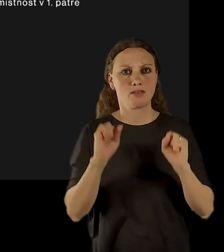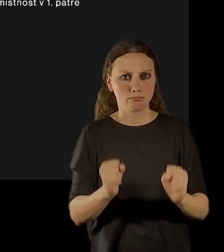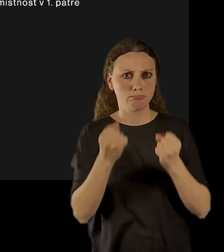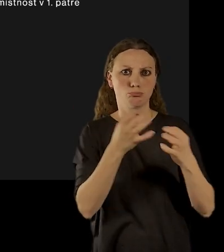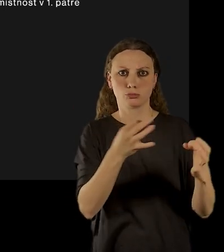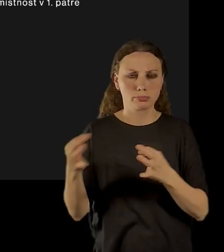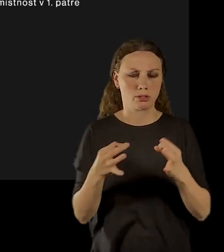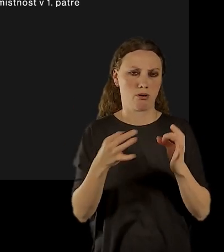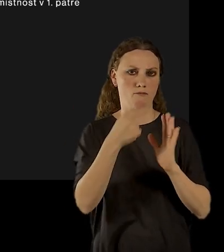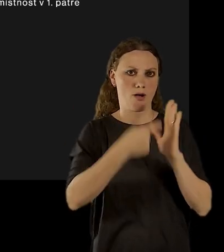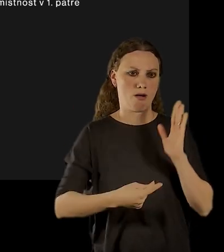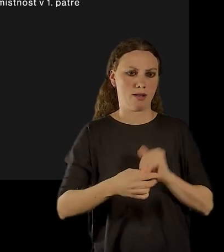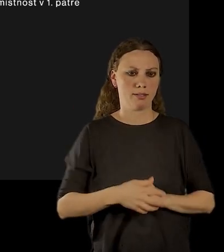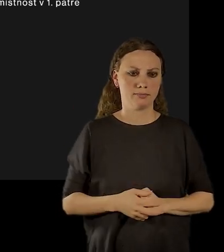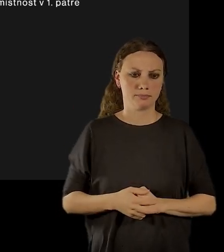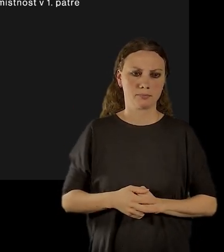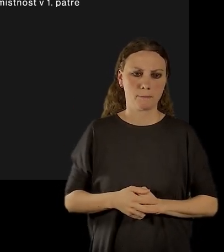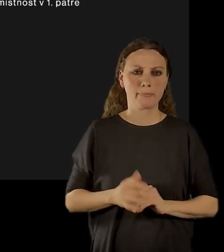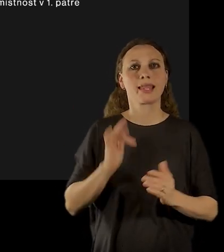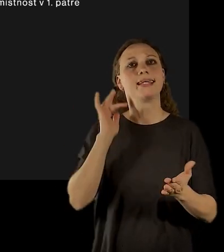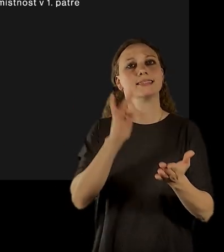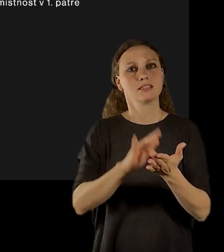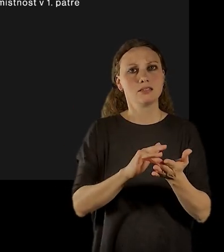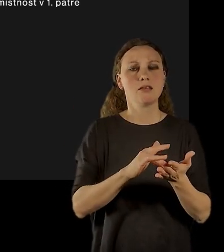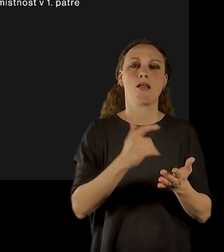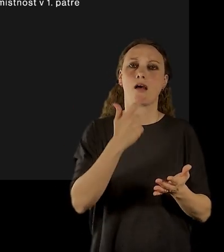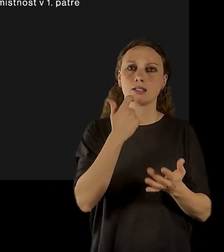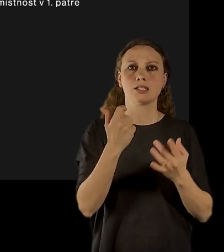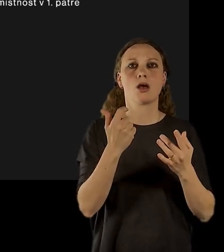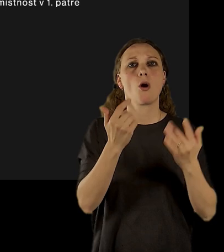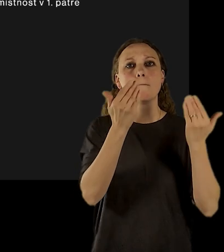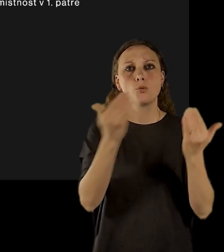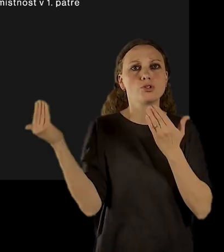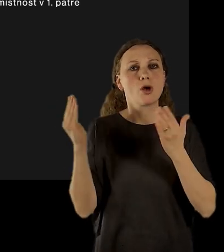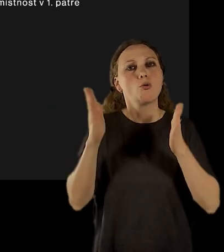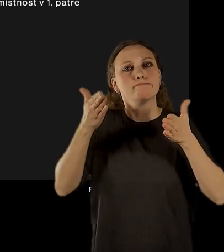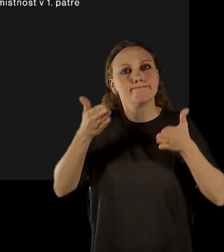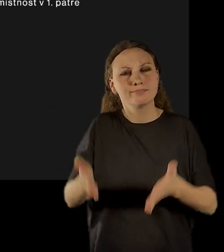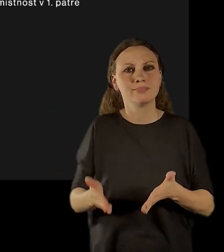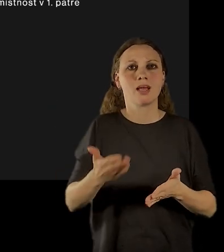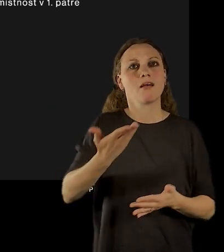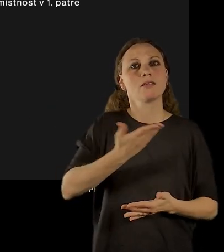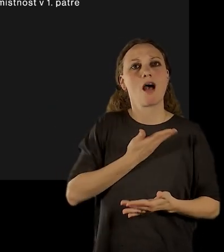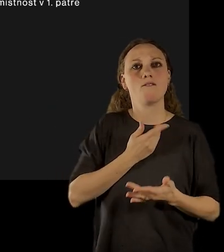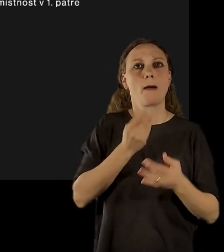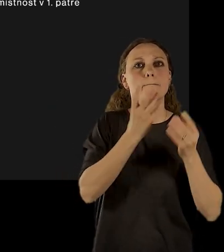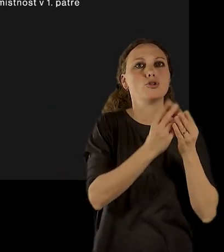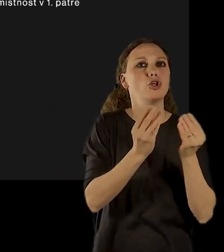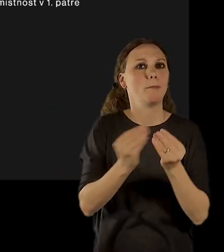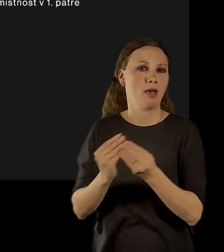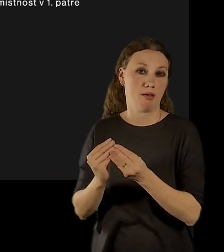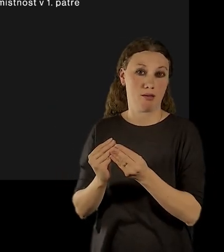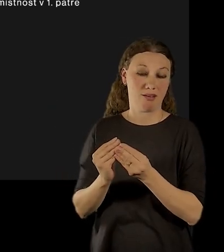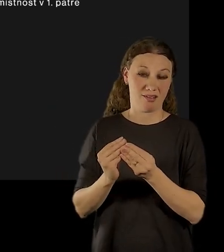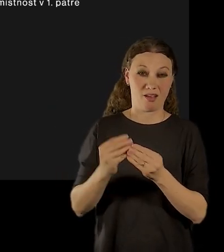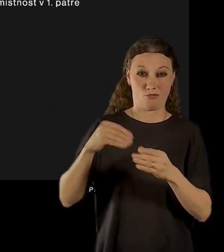muzejnictví nebo koncept narrativního muzea, což je vlastně koncept, který zhruba v posledních 15